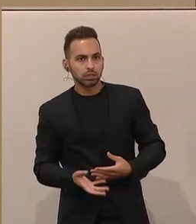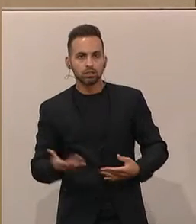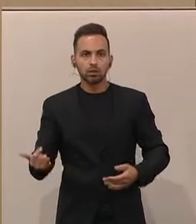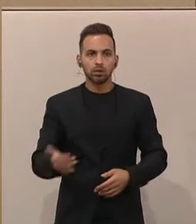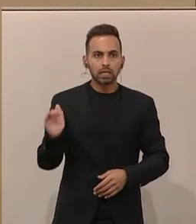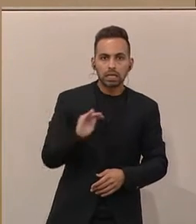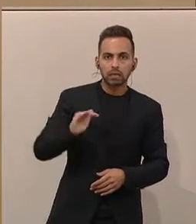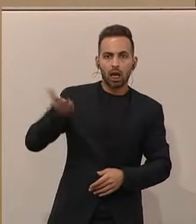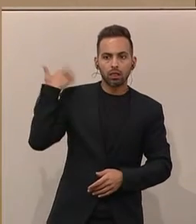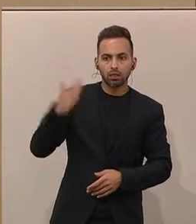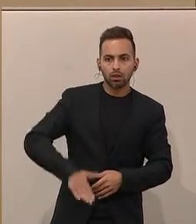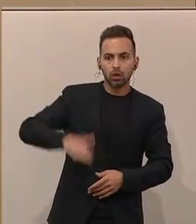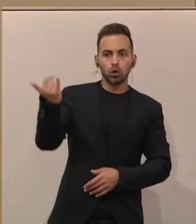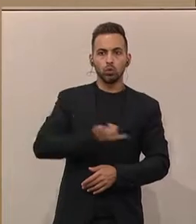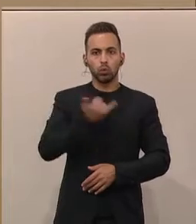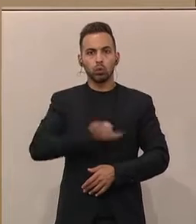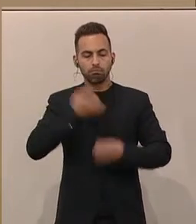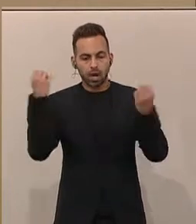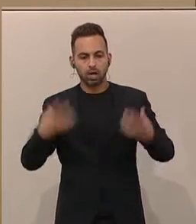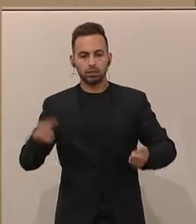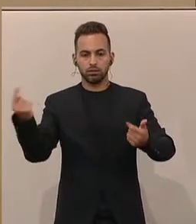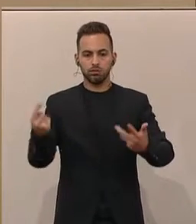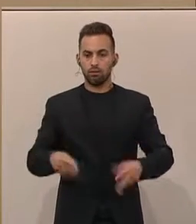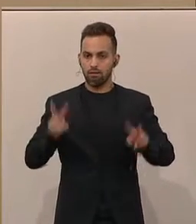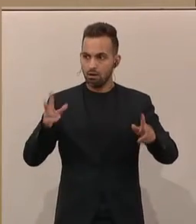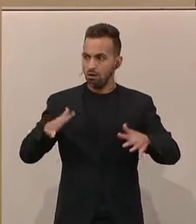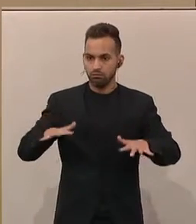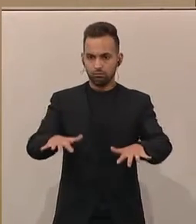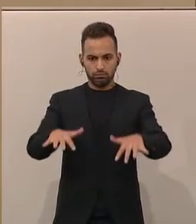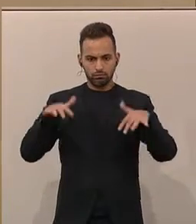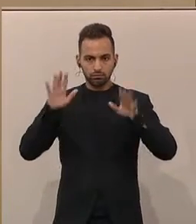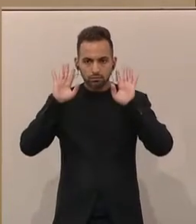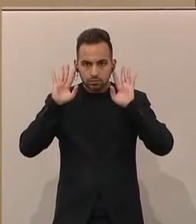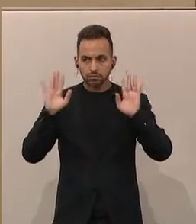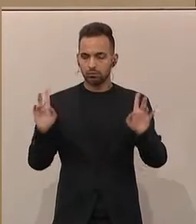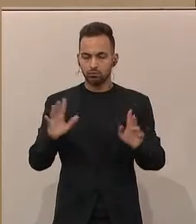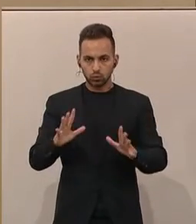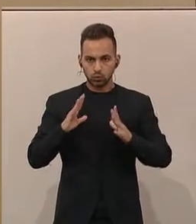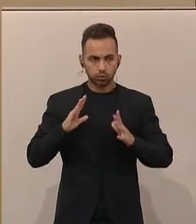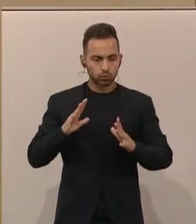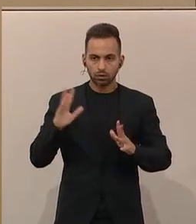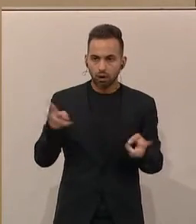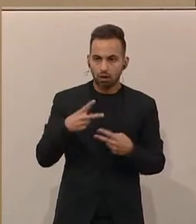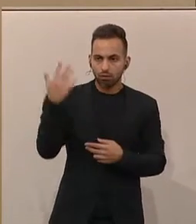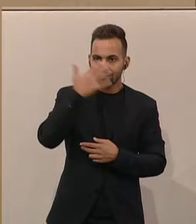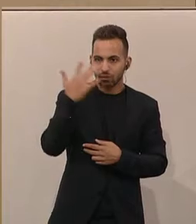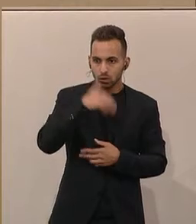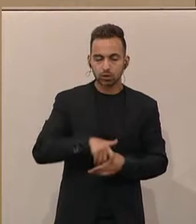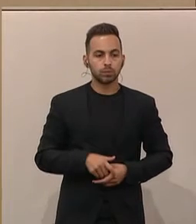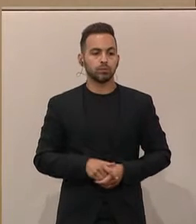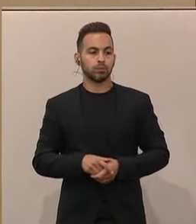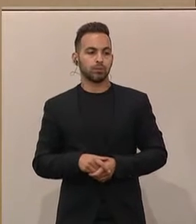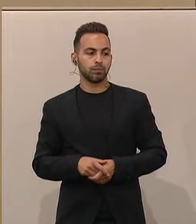erlebt und durchmachen mussten. Das war fast für jeden wahrscheinlich unvorstellbar. Wir haben